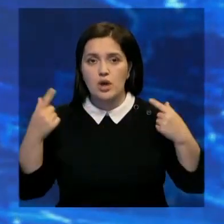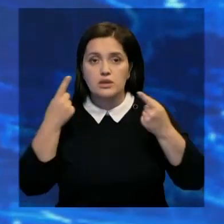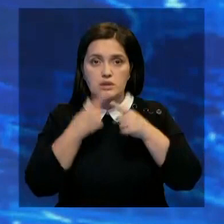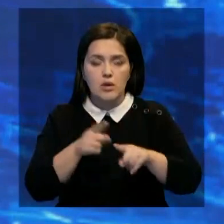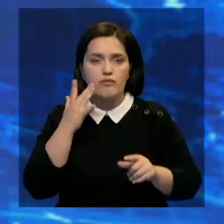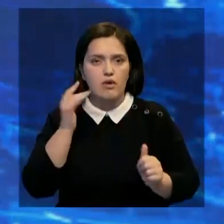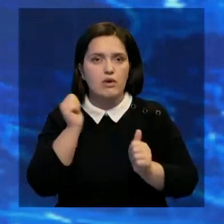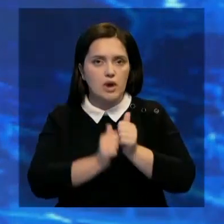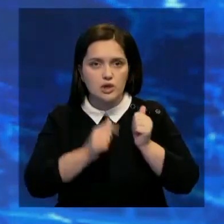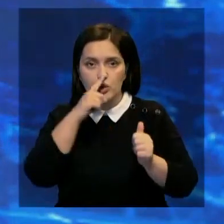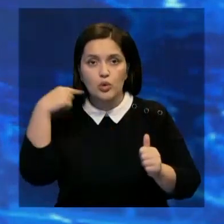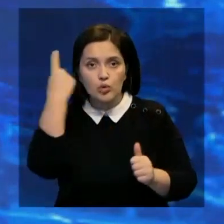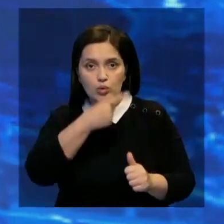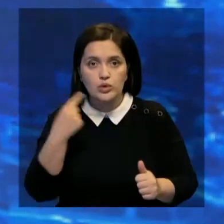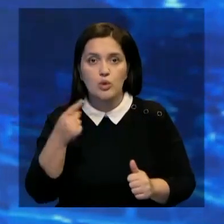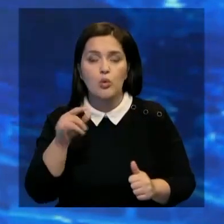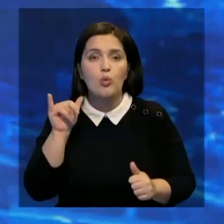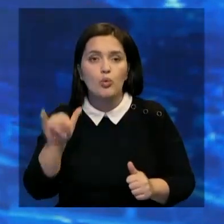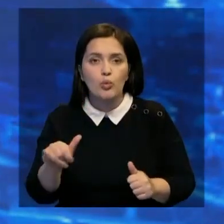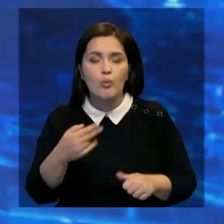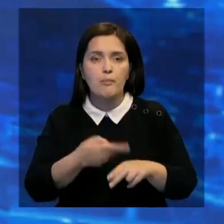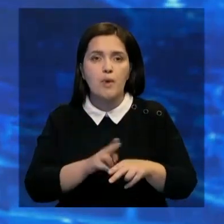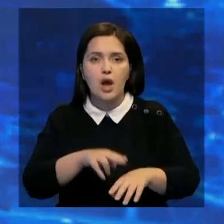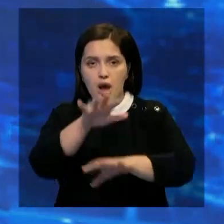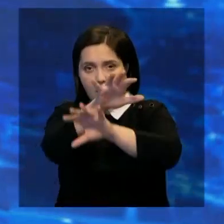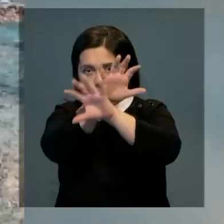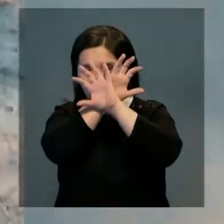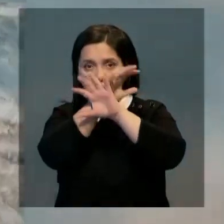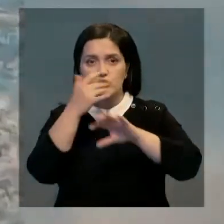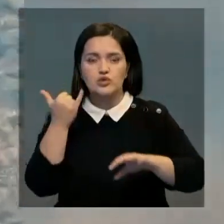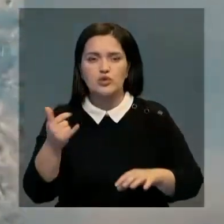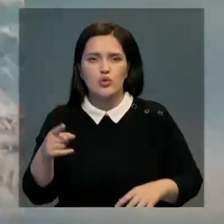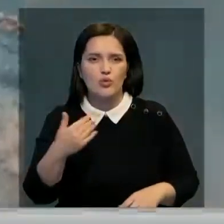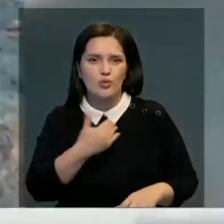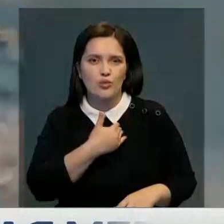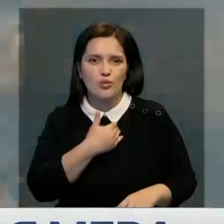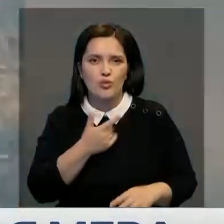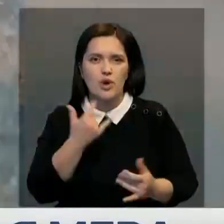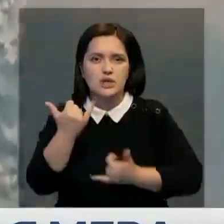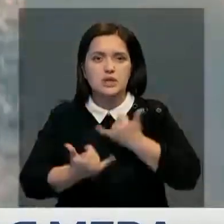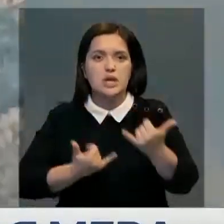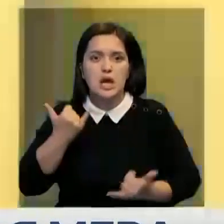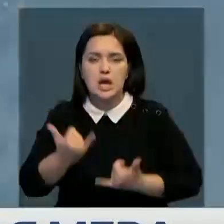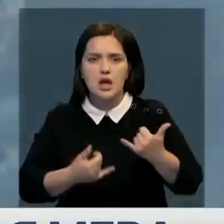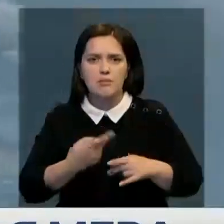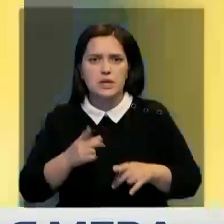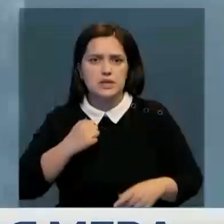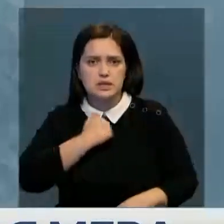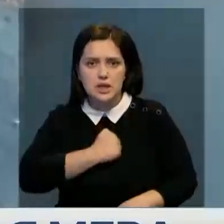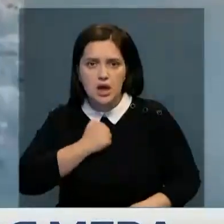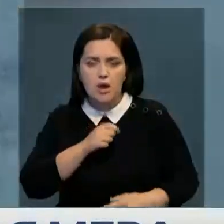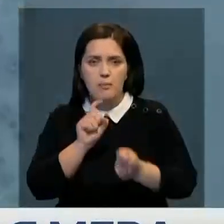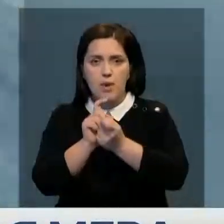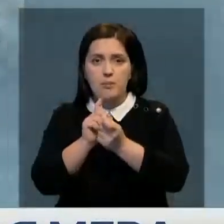проводится каждый год. Мера вынужденная. У парнокопытных в это время наступает брачный период. Самцы становятся агрессивными и в